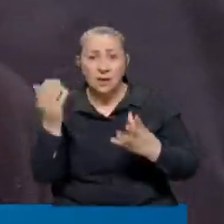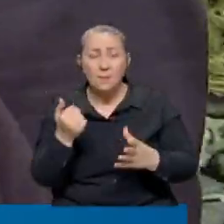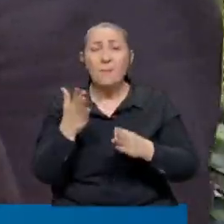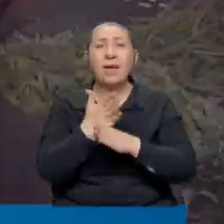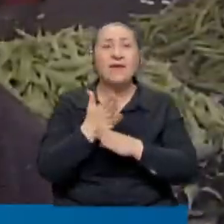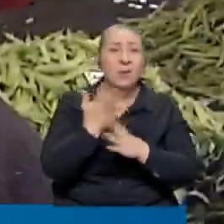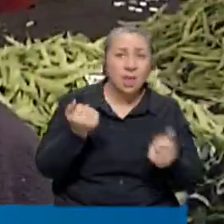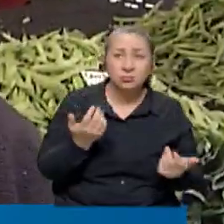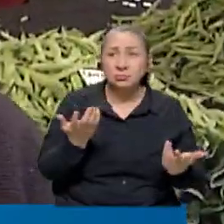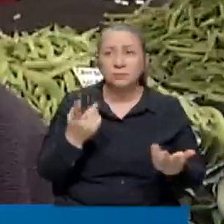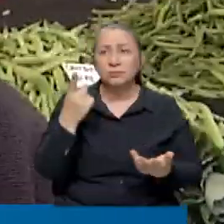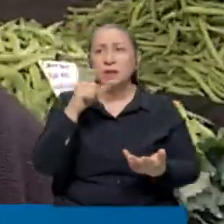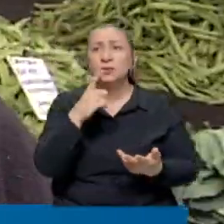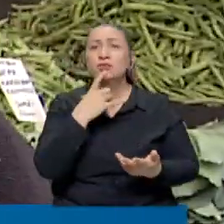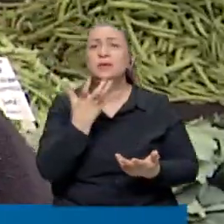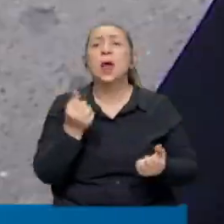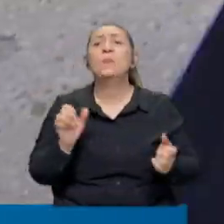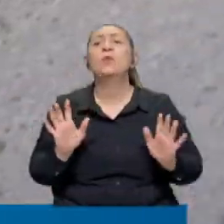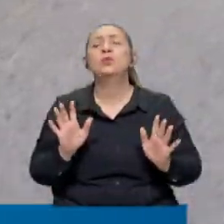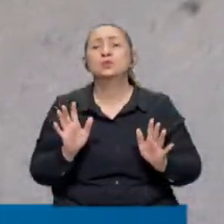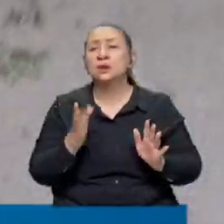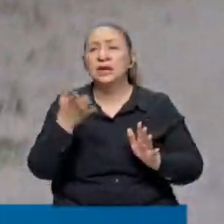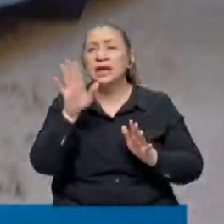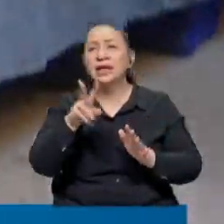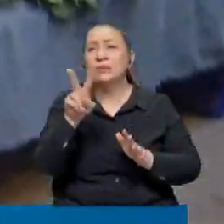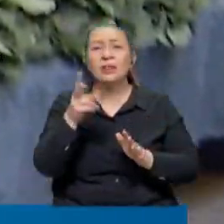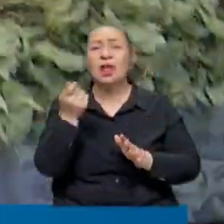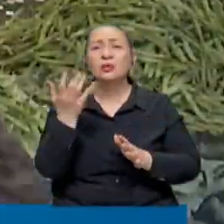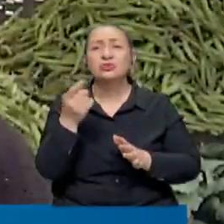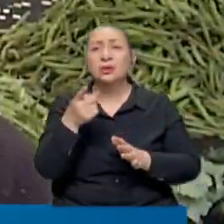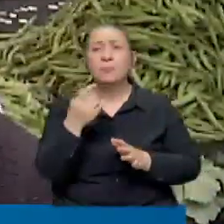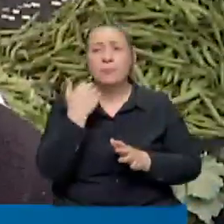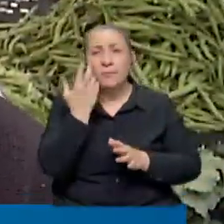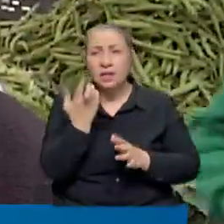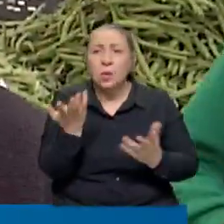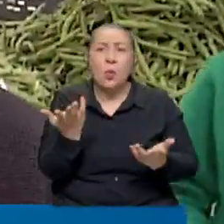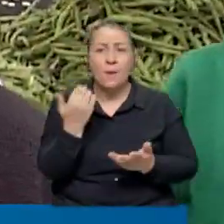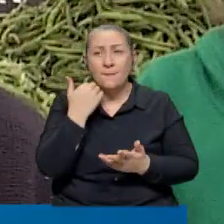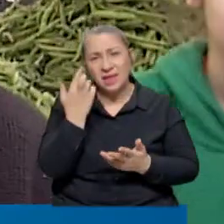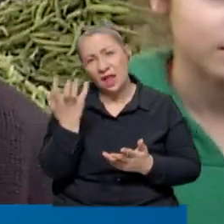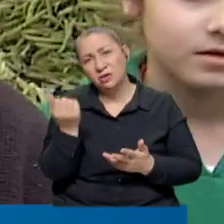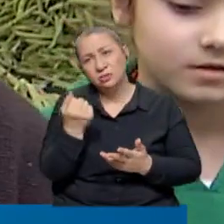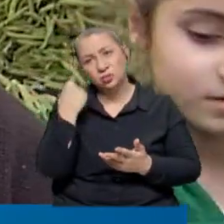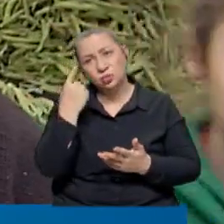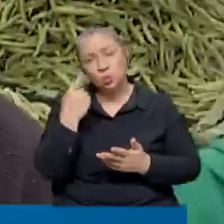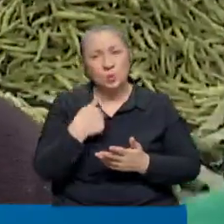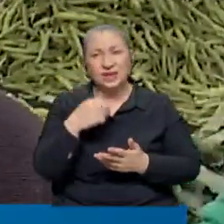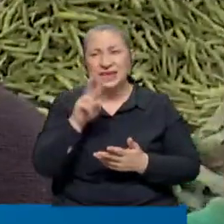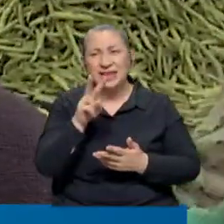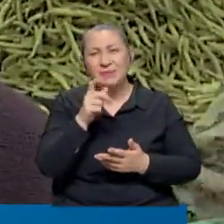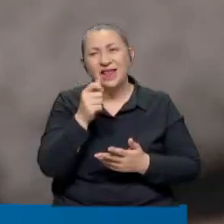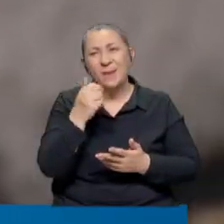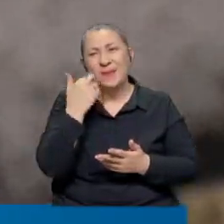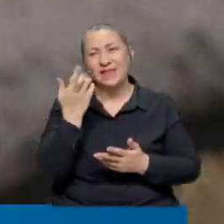meyve mi alayım ne alayım ben? Bir aydır domates almıyoruz. Geri kalan 20 lirayla ne alacaksınız? Peynerim yok alabilirsem 20 liralık kadar